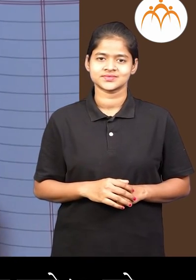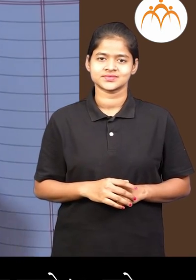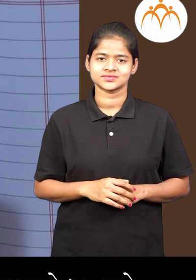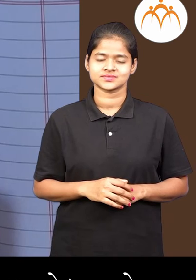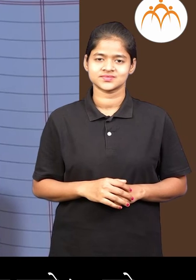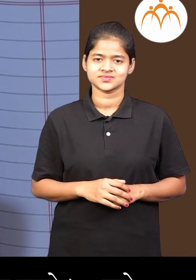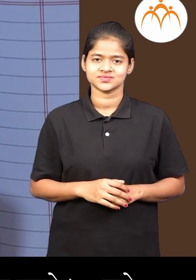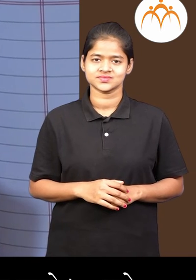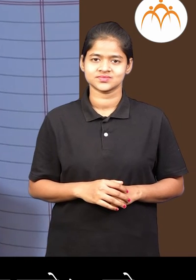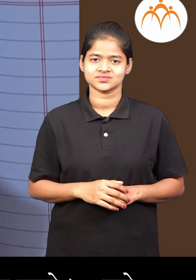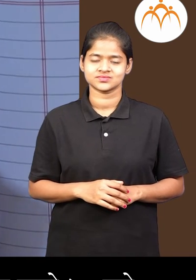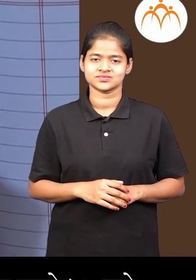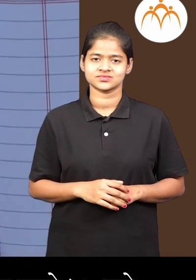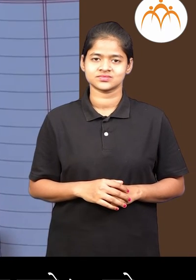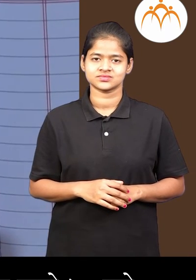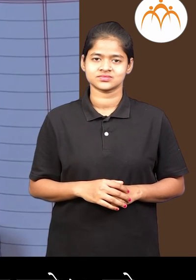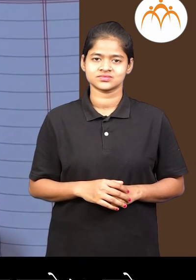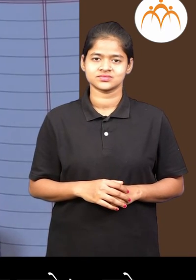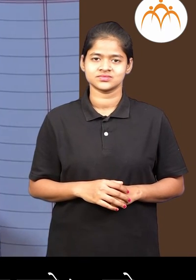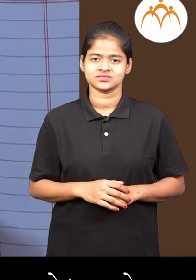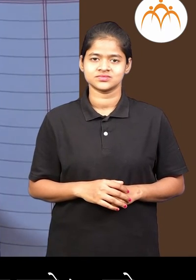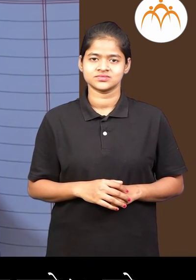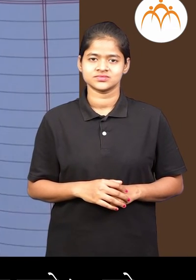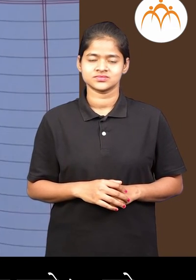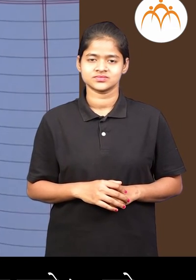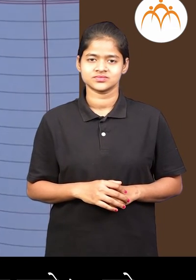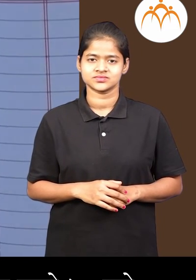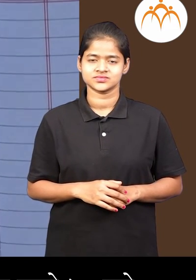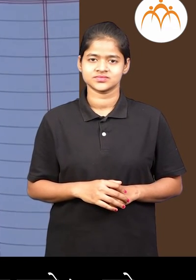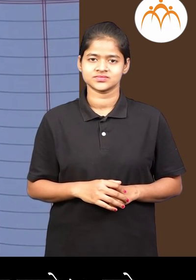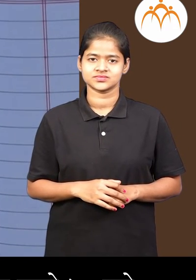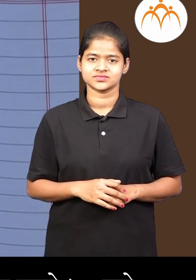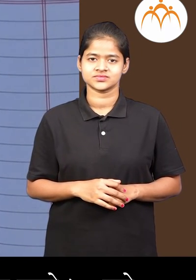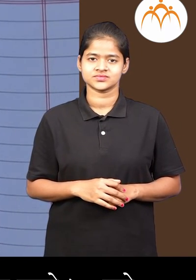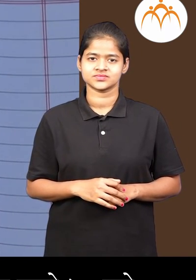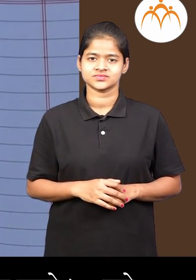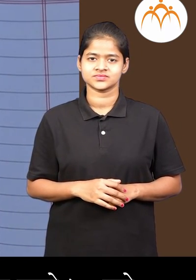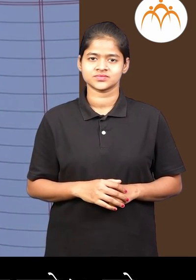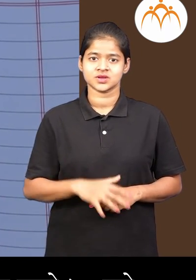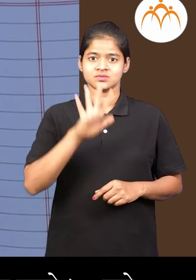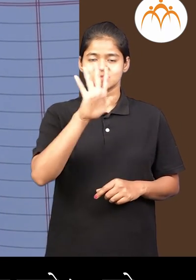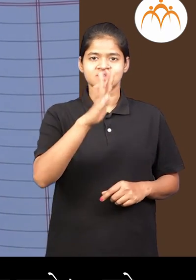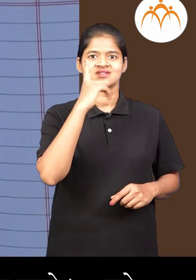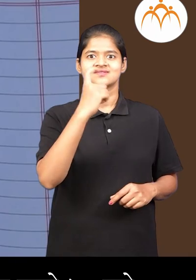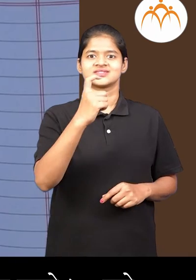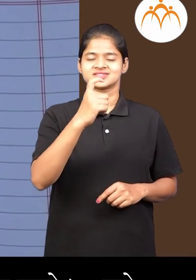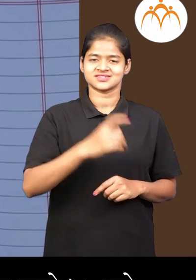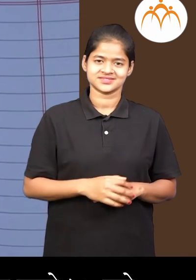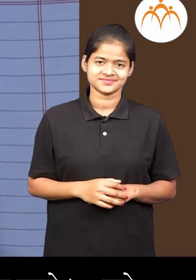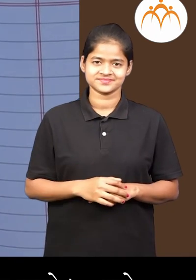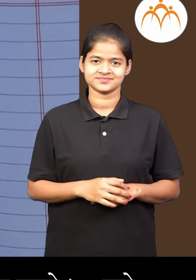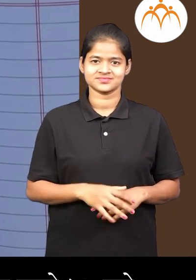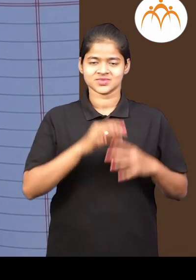17 फुगे हंजे एकुण शाले 57 फुगे